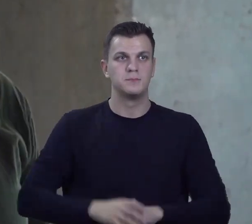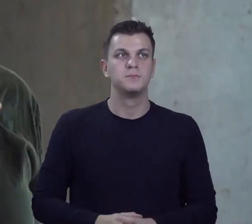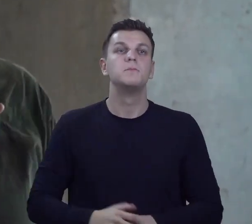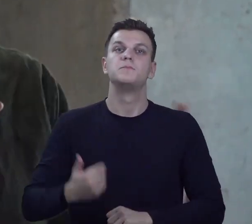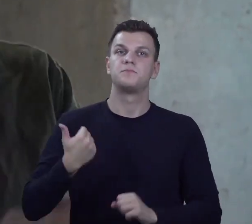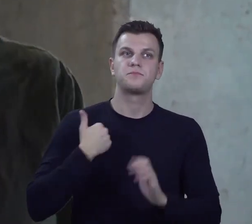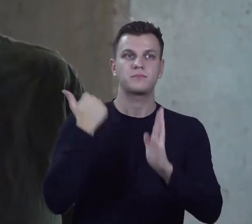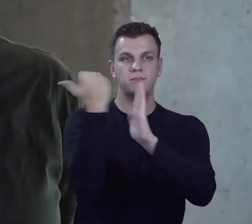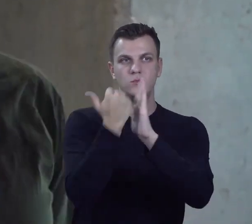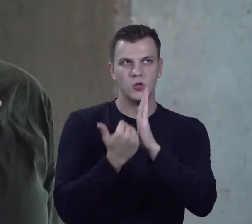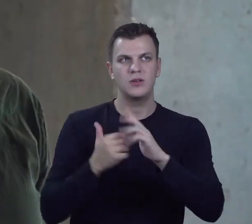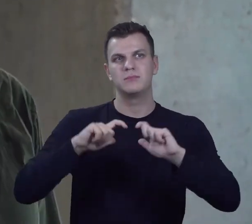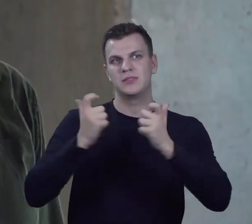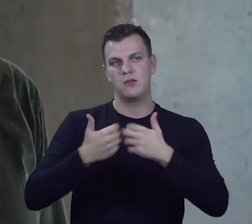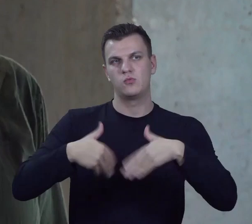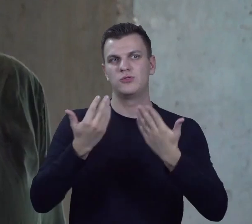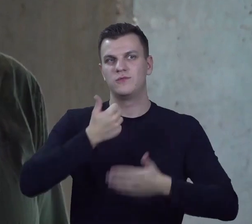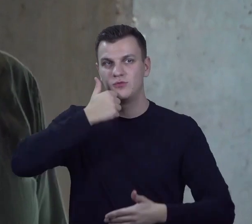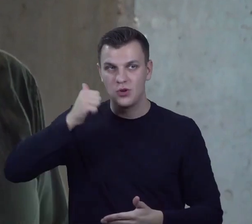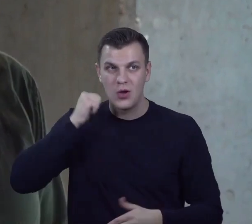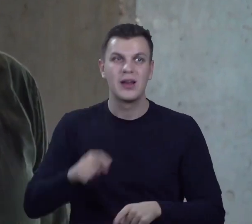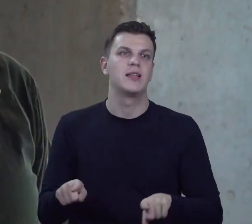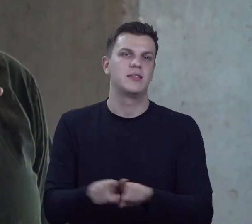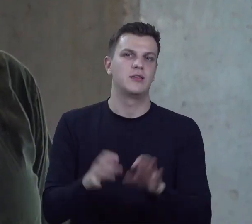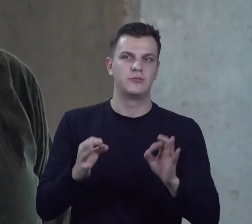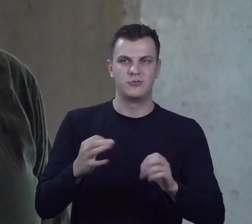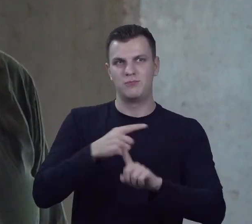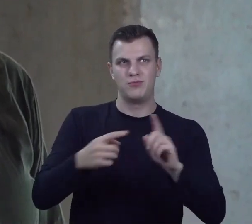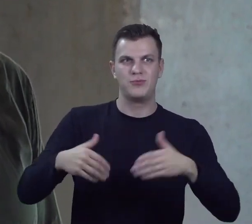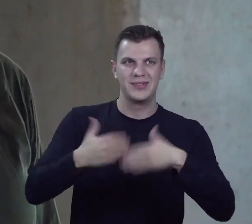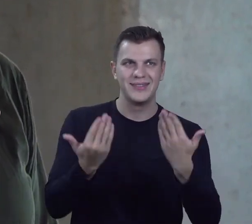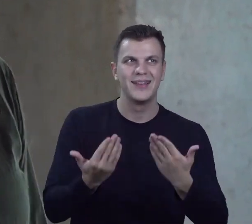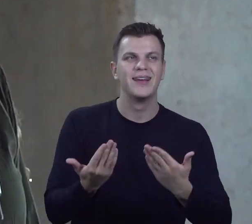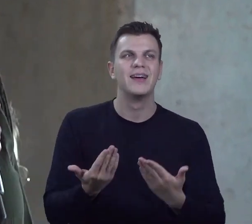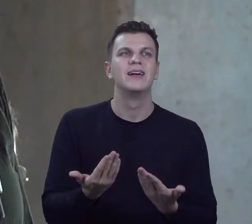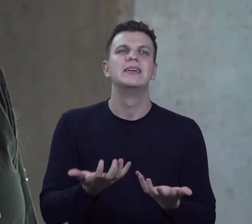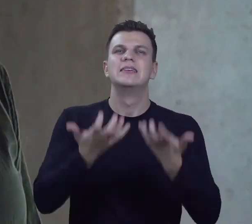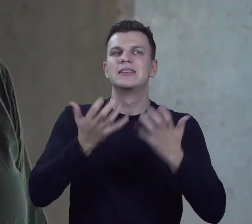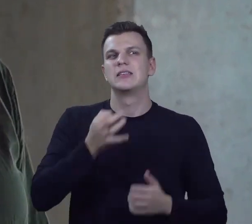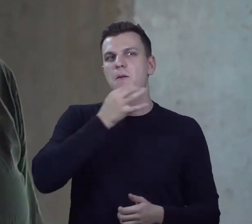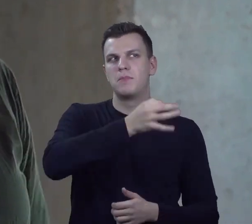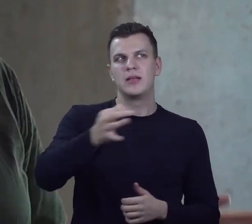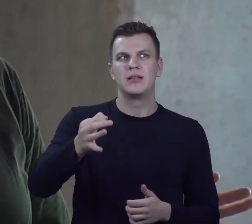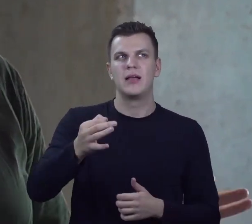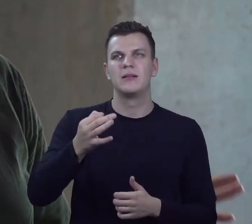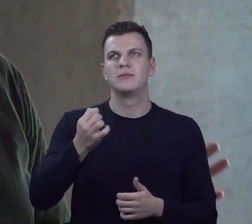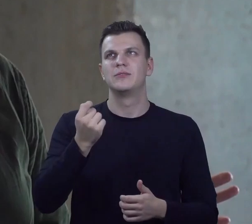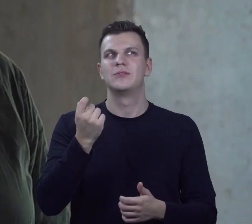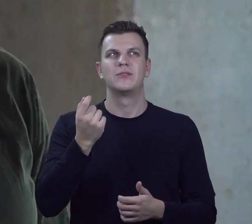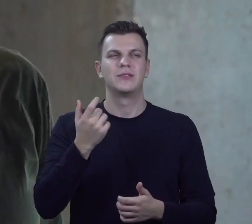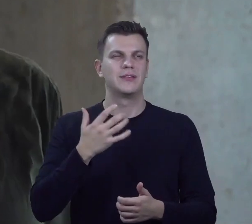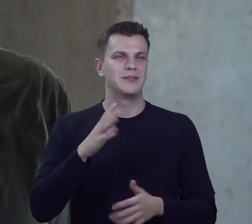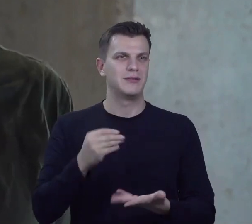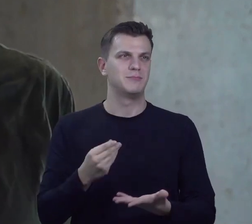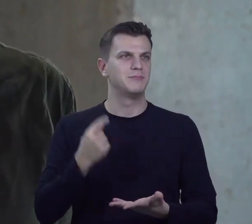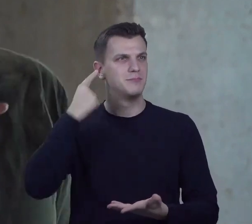przez cały wczorajszy dzień i dużą część dzisiejszego dnia. I chciałam Państwa spytać... Trochę mnie rozprasza, że słyszę swój